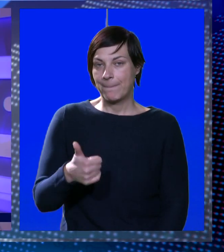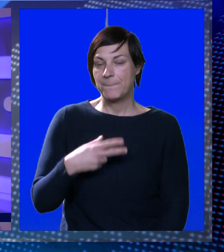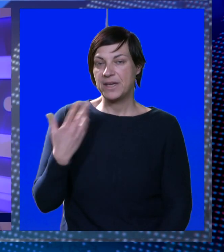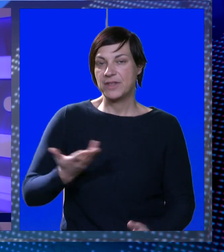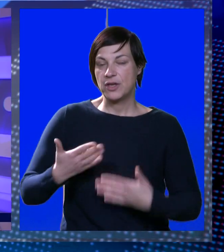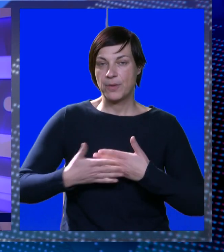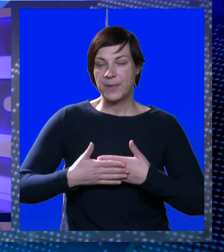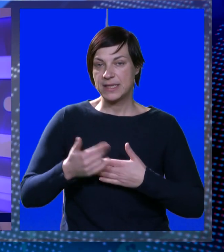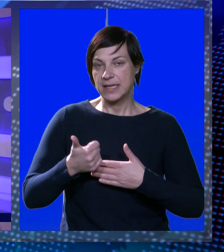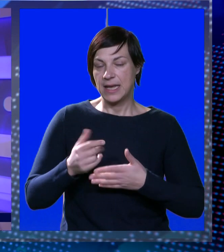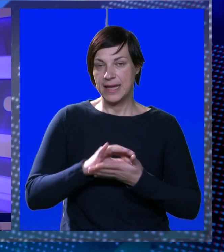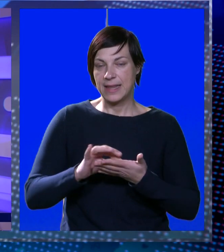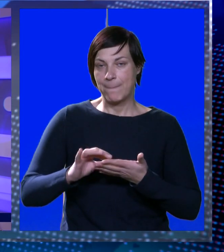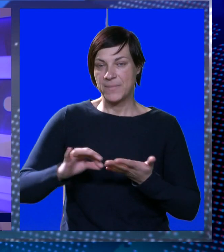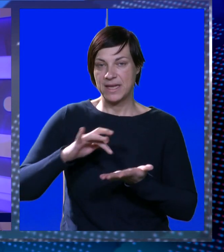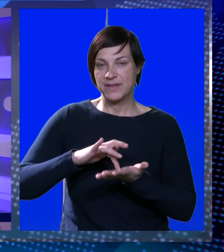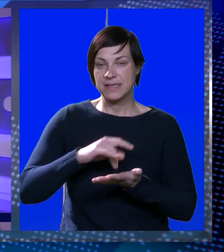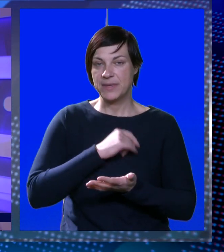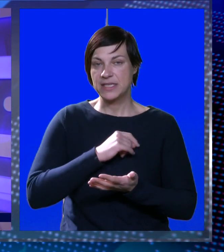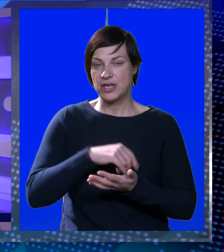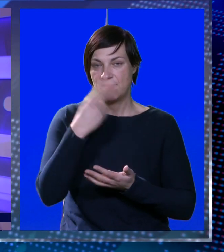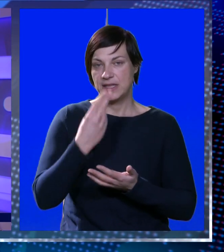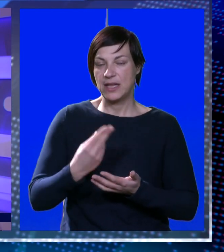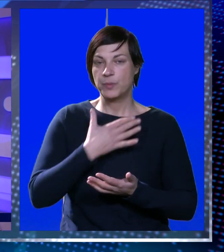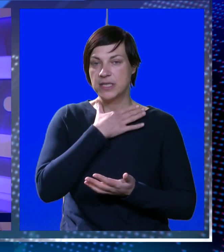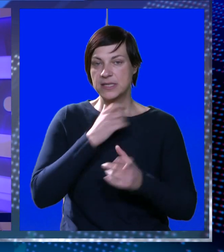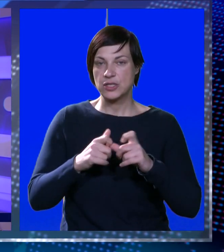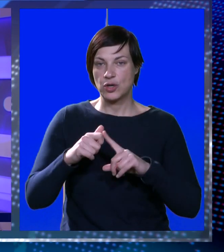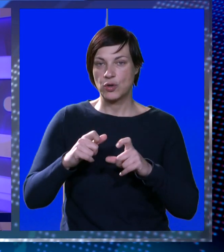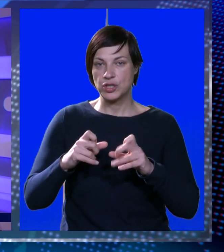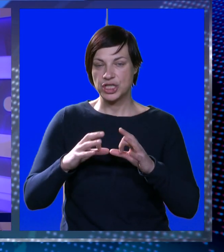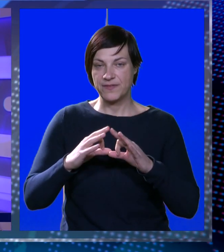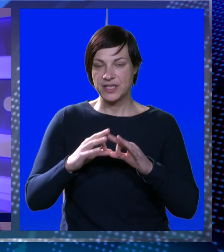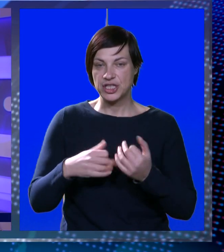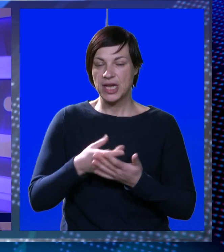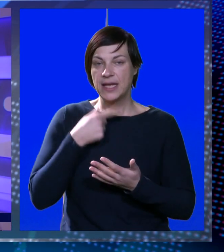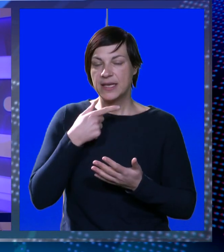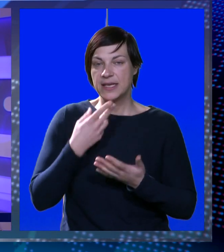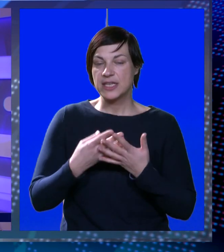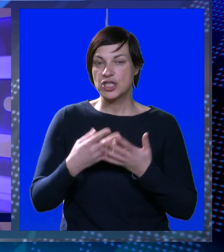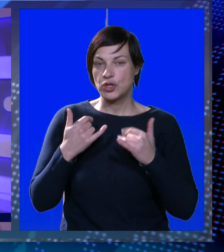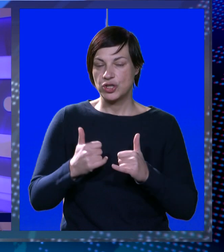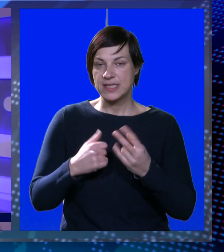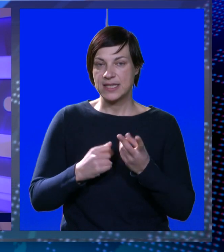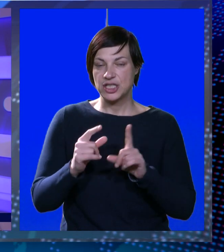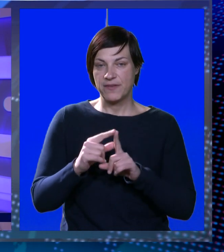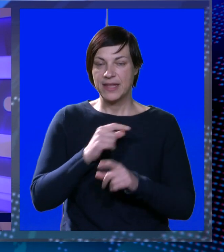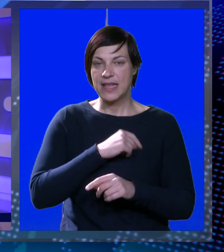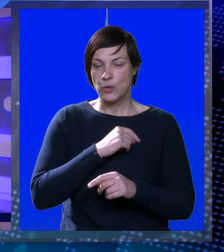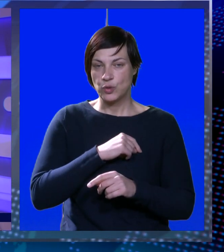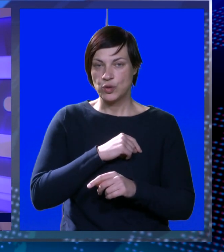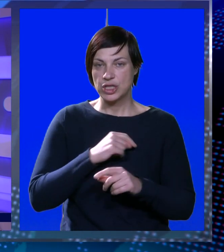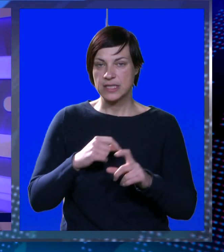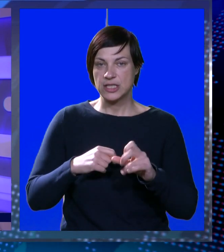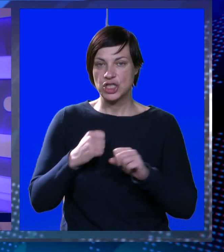Prvi donosimo pristigla je jedna prijava za mjesto ravnatelja umjetničke škole Luke Sorkočevića. Riječ je o dosadašnjem vršitelju